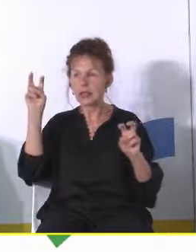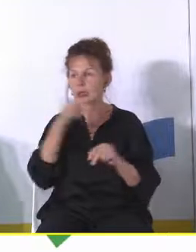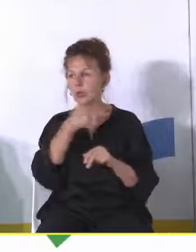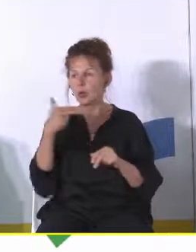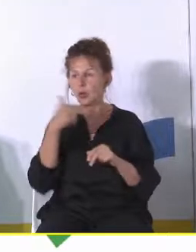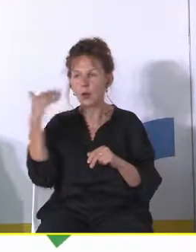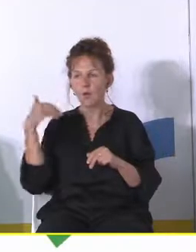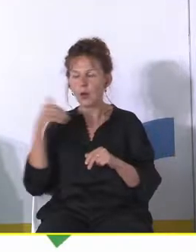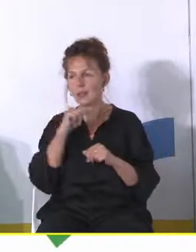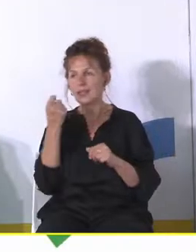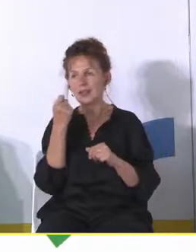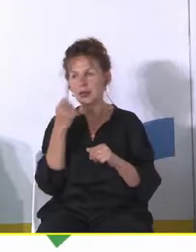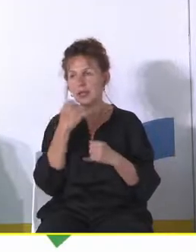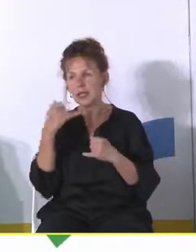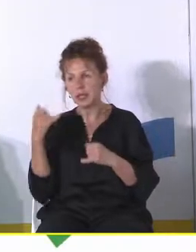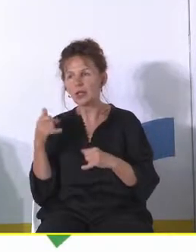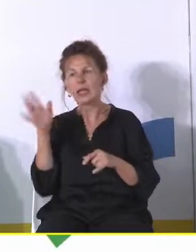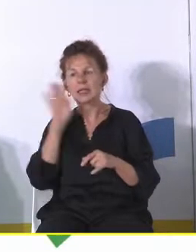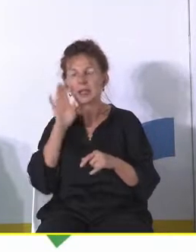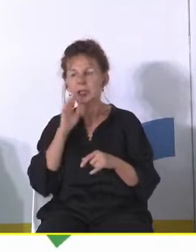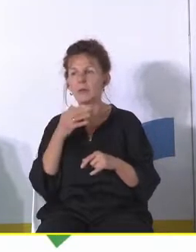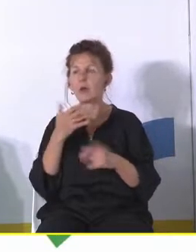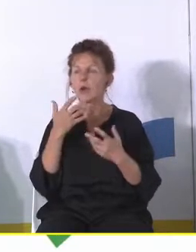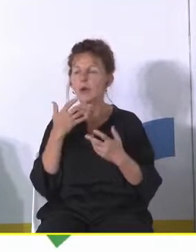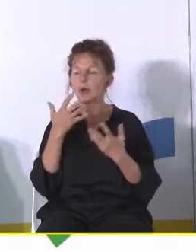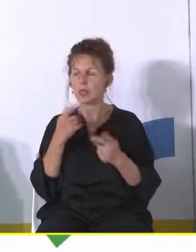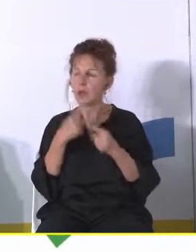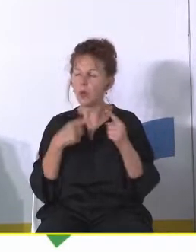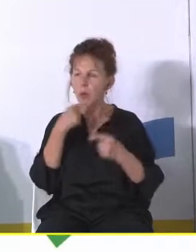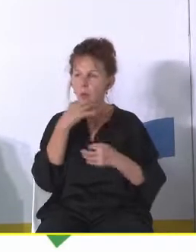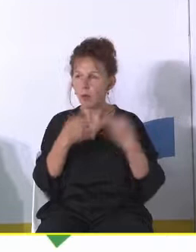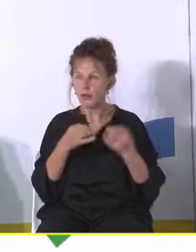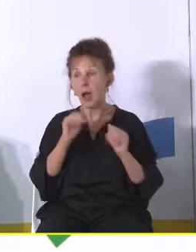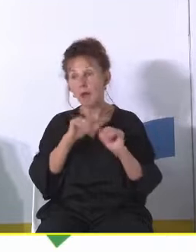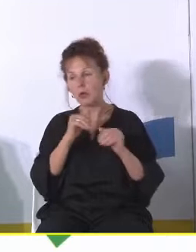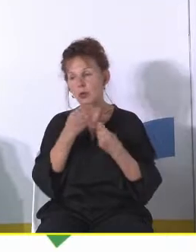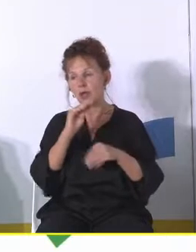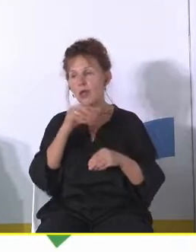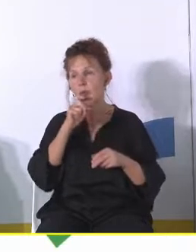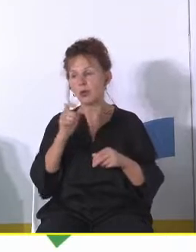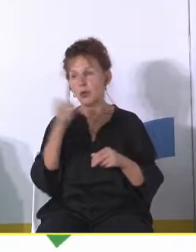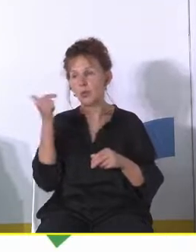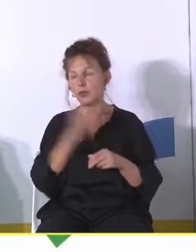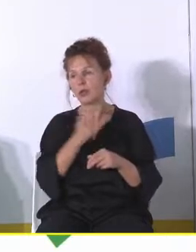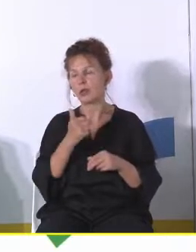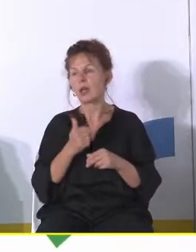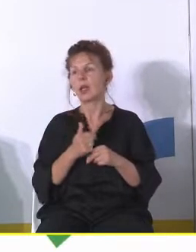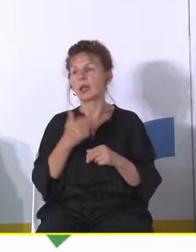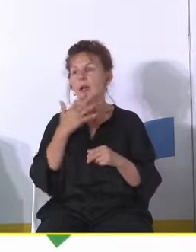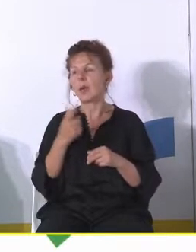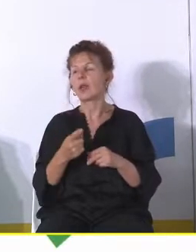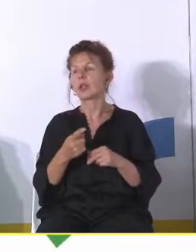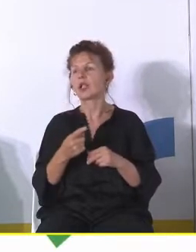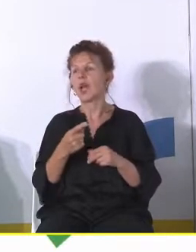sprofilowane ale założyliśmy też myślę a może powinniśmy bardziej głośno powiedzieć że oczywiście praca